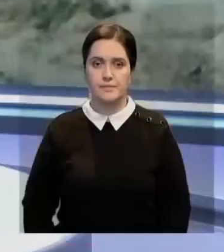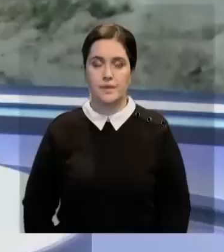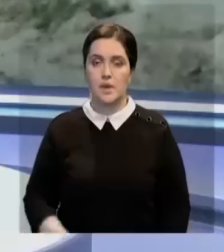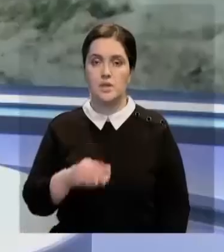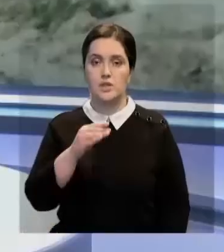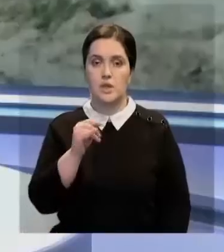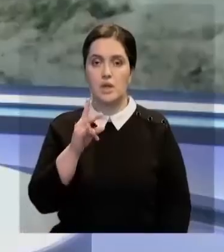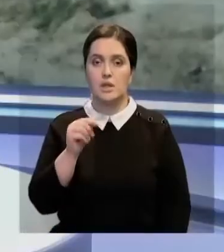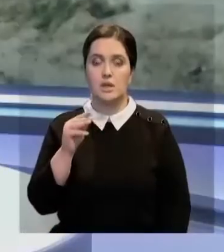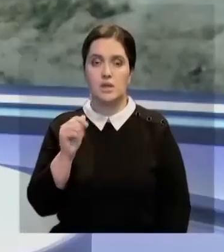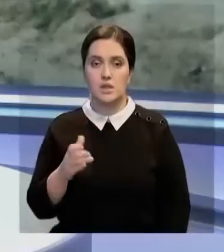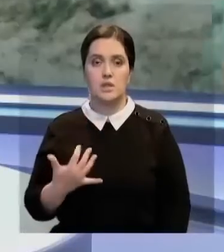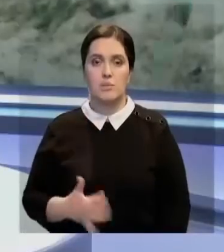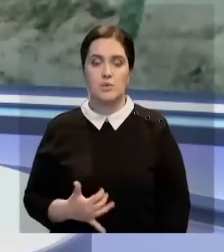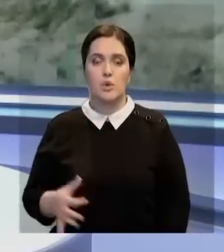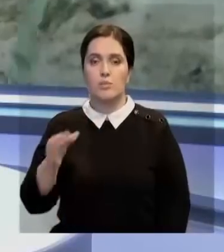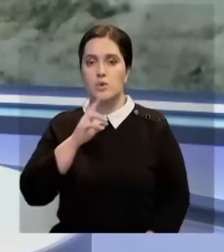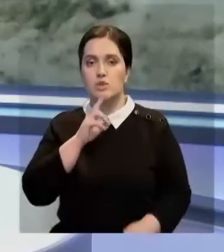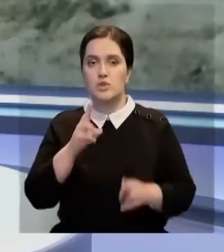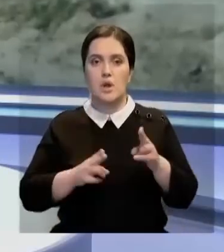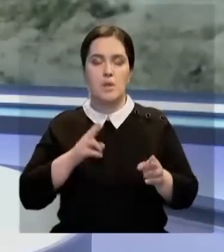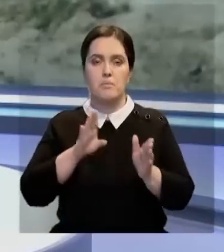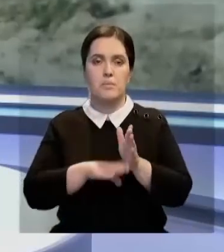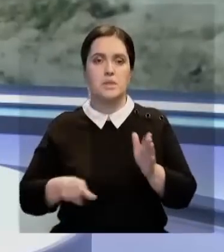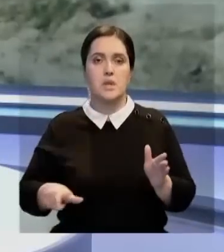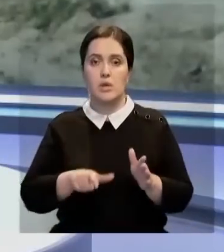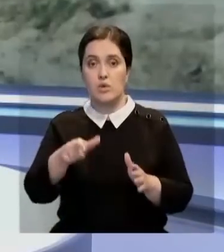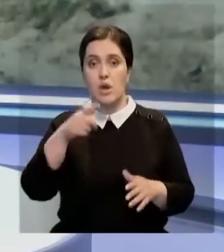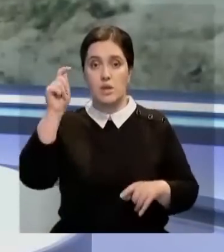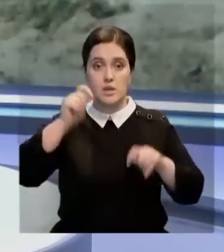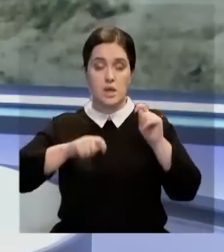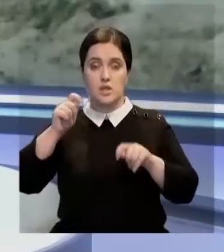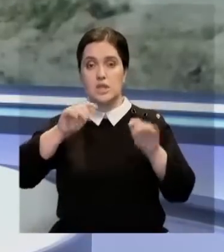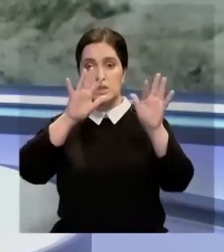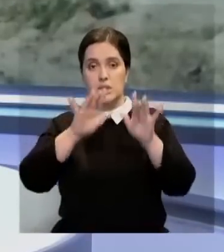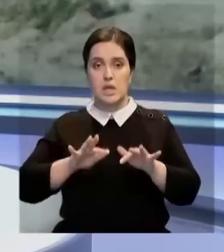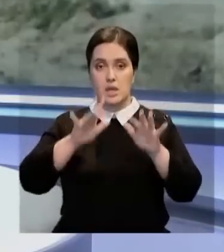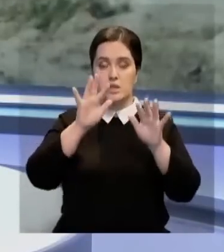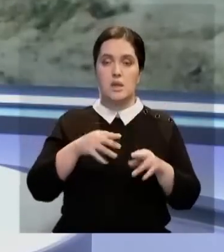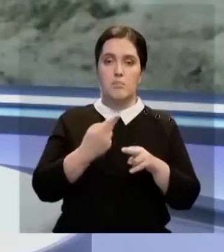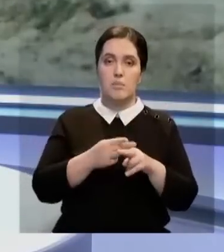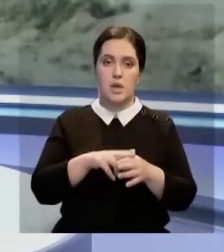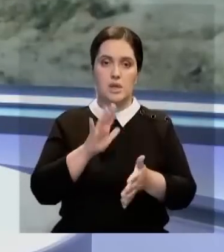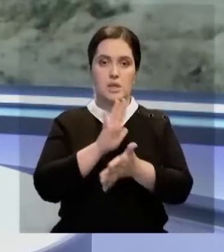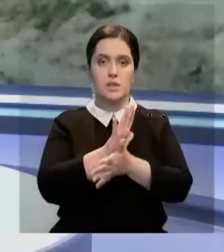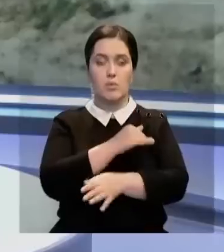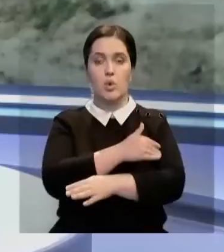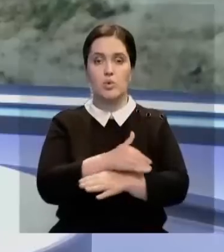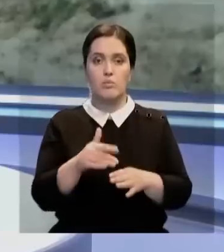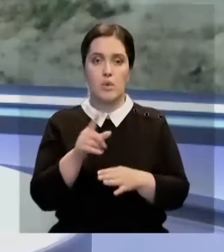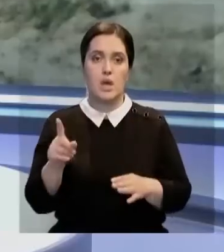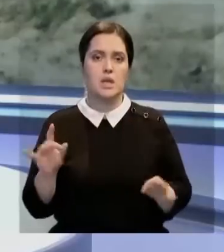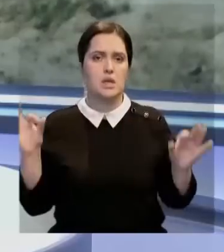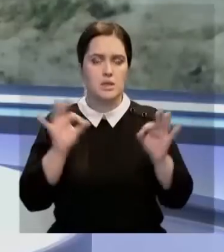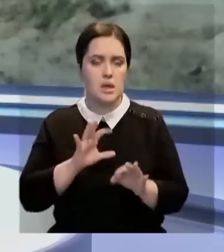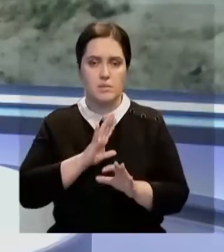Жители моногорода Жанатас в Жамбулской области жалуются на бездорожье. Говорят, во время дождей и снега буквально утопают в грязи. По улицам,